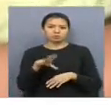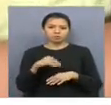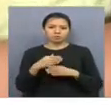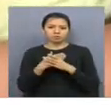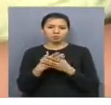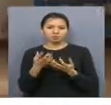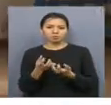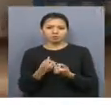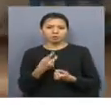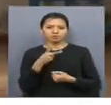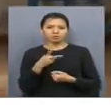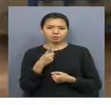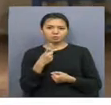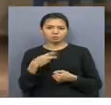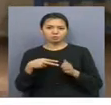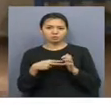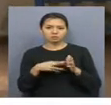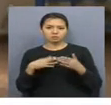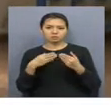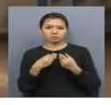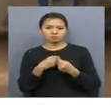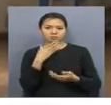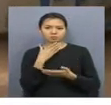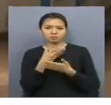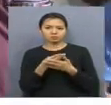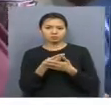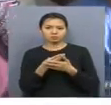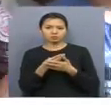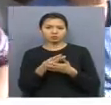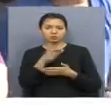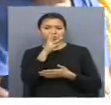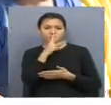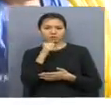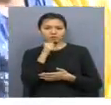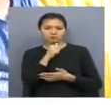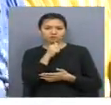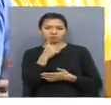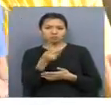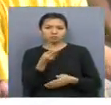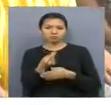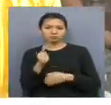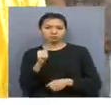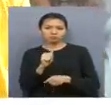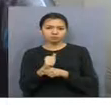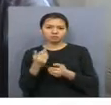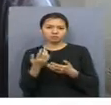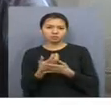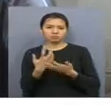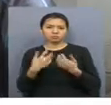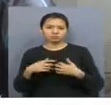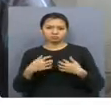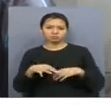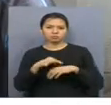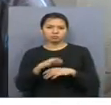көмегалып келген 2138 отбасы өз кірістерін жасырған. Оларға Атаулы төлім тоқтатылып, қайтай септеу жұмыстар